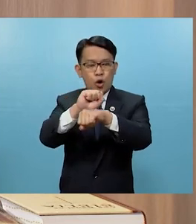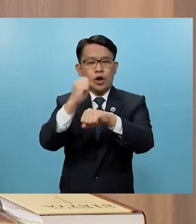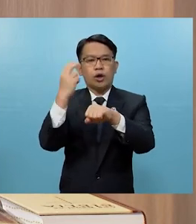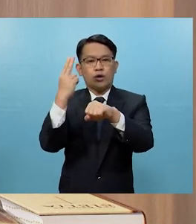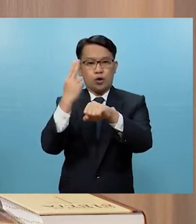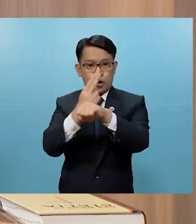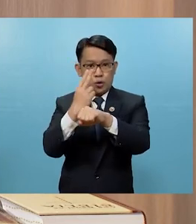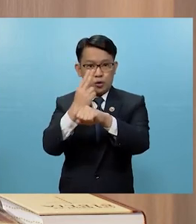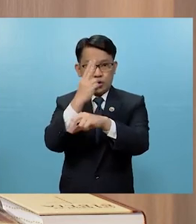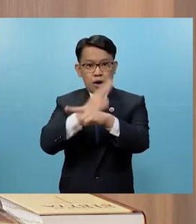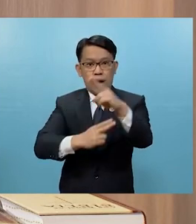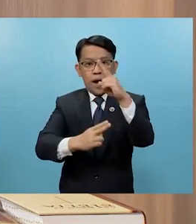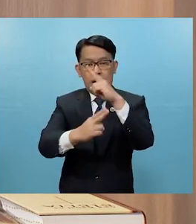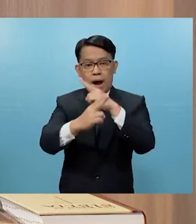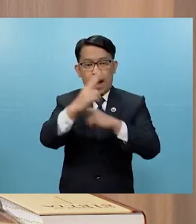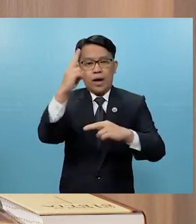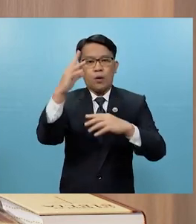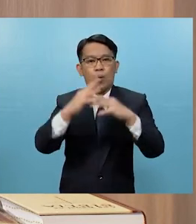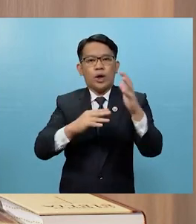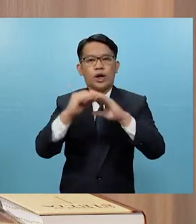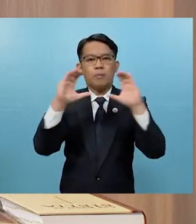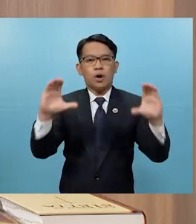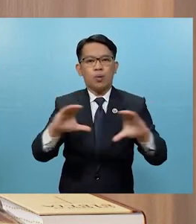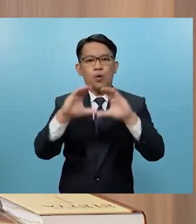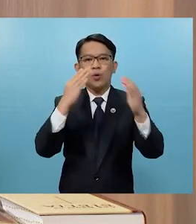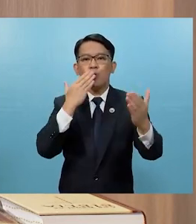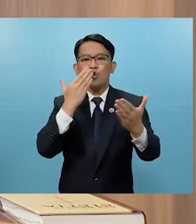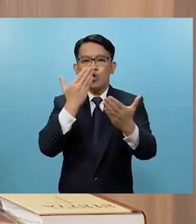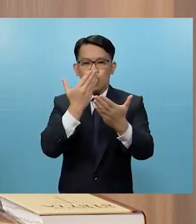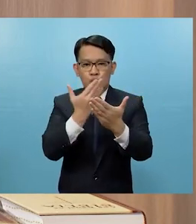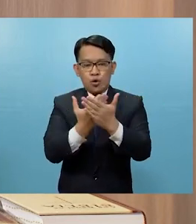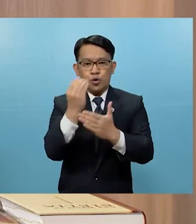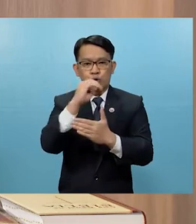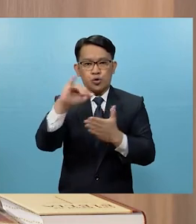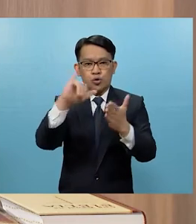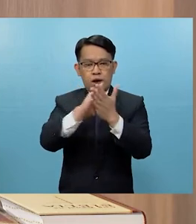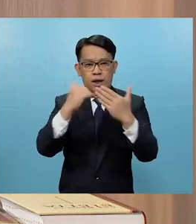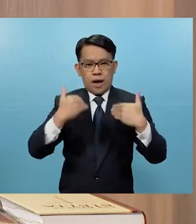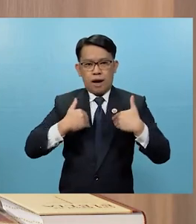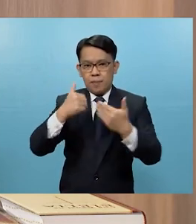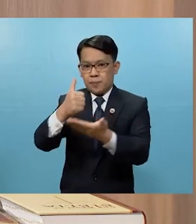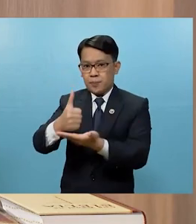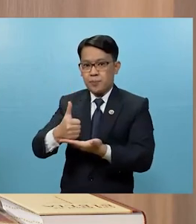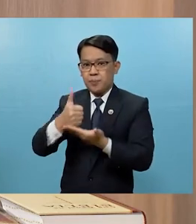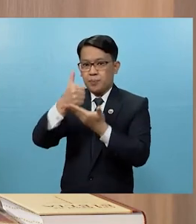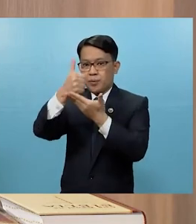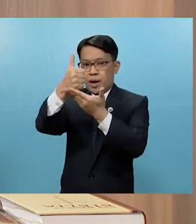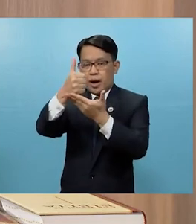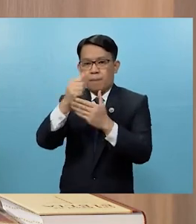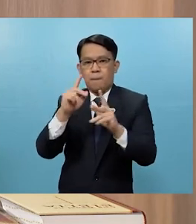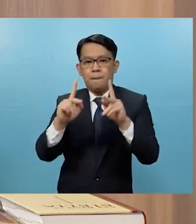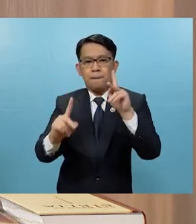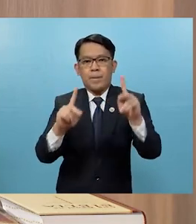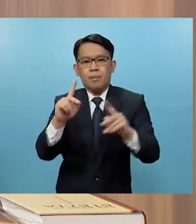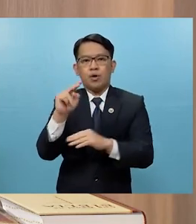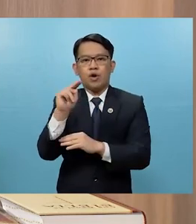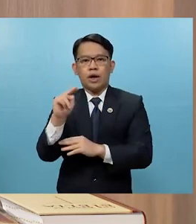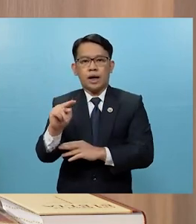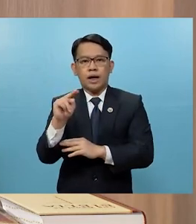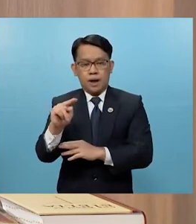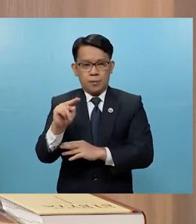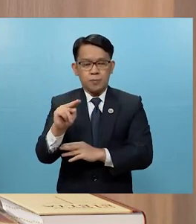gamitin ang kanyang kamay sa anumang gawaing marangal upang may maitulong sa mga nangangailangan.